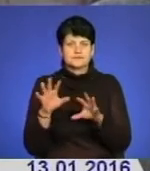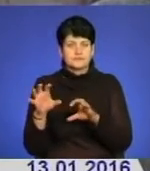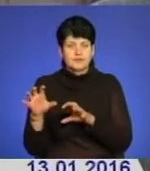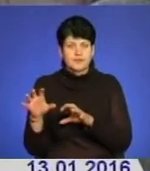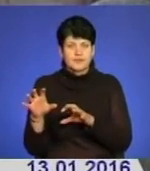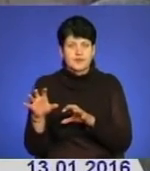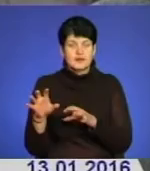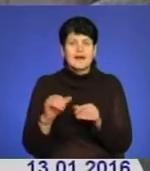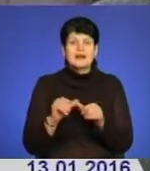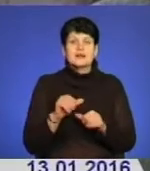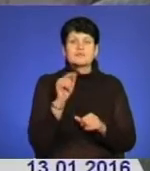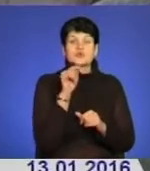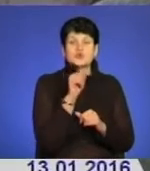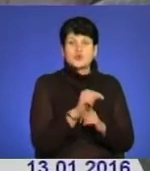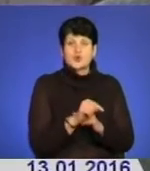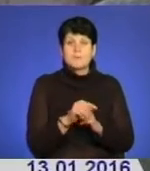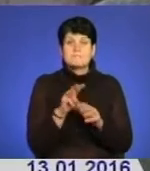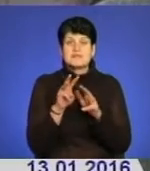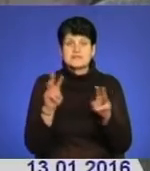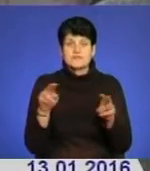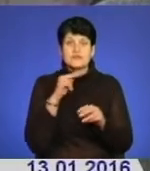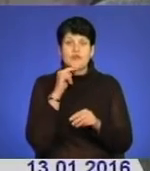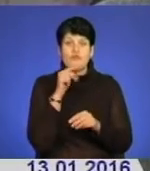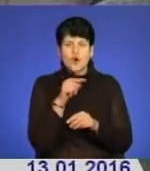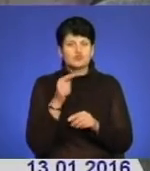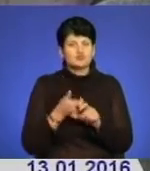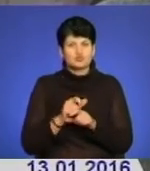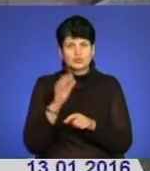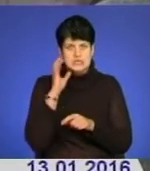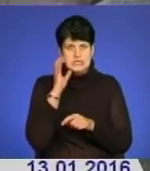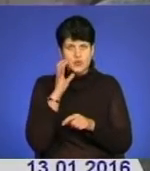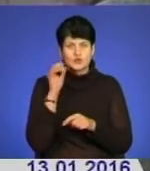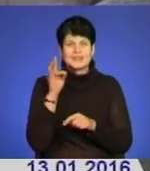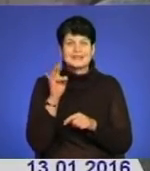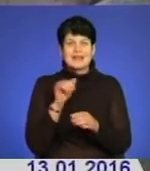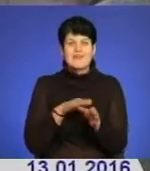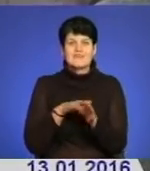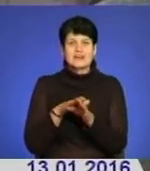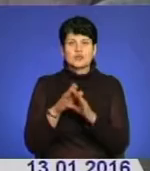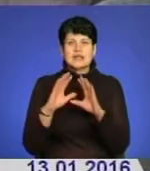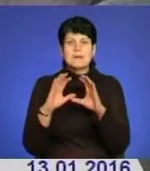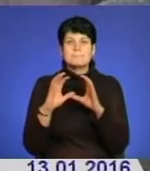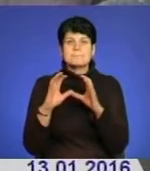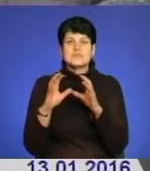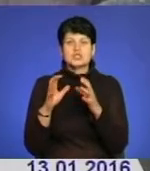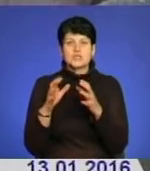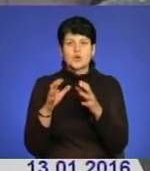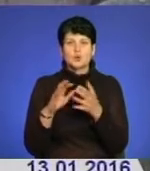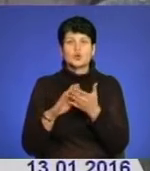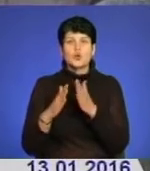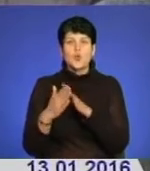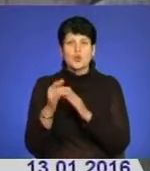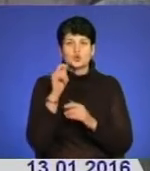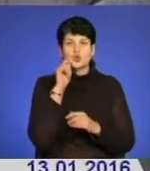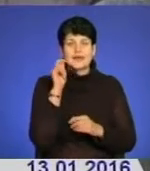крім всього іншого, Міністерство звертає увагу дуже серйозно на виконання міжнародних угод України,